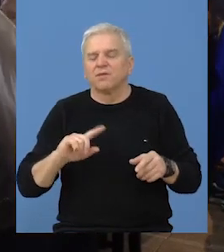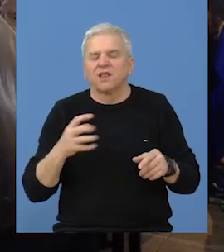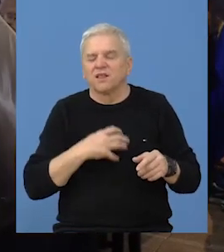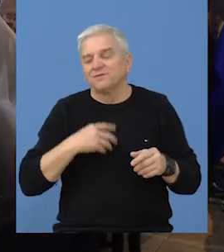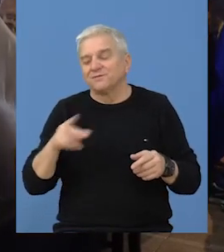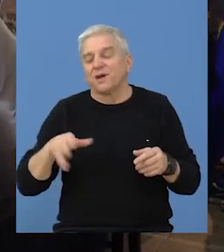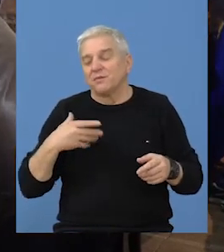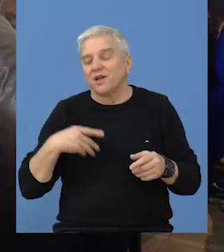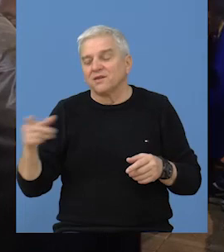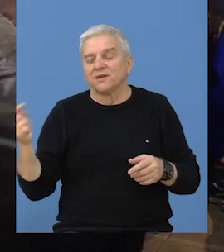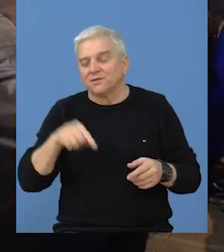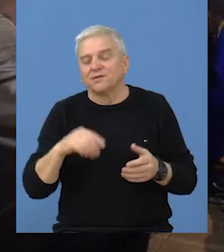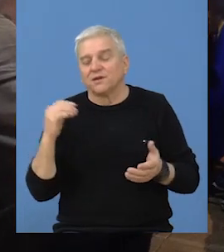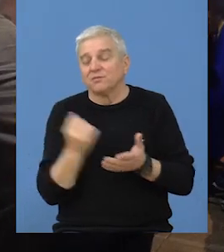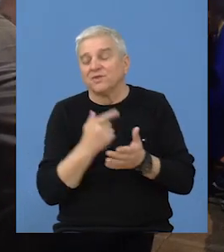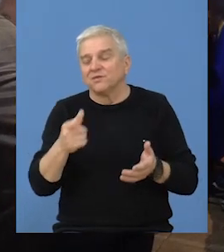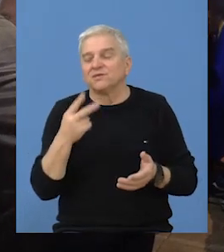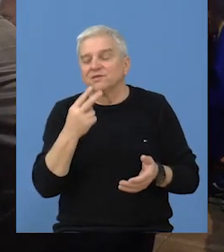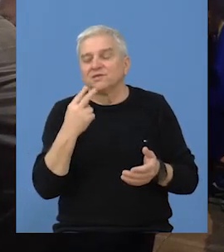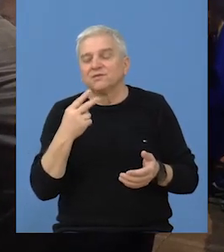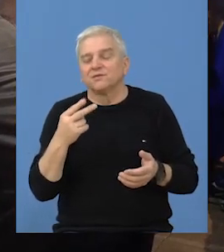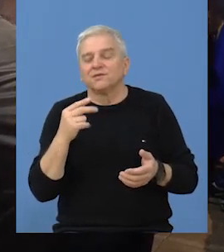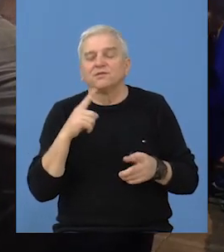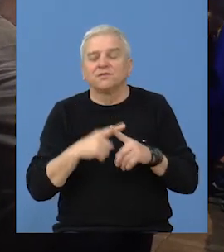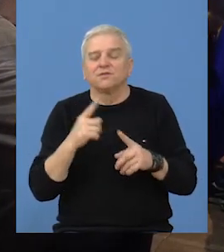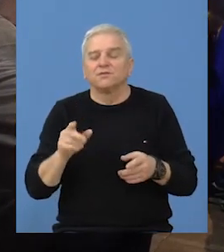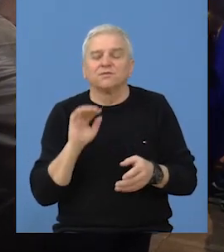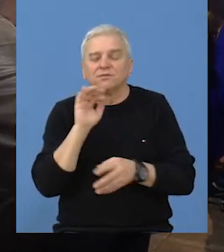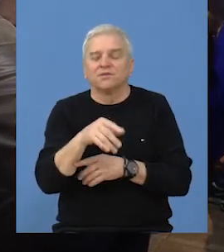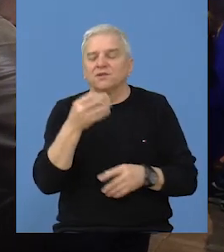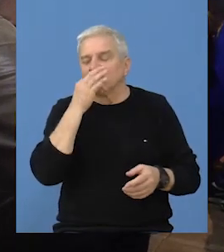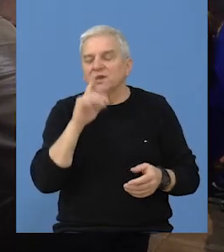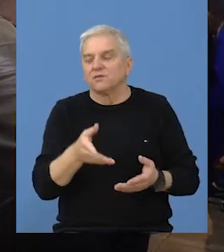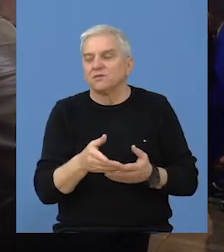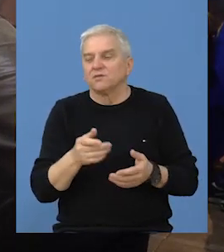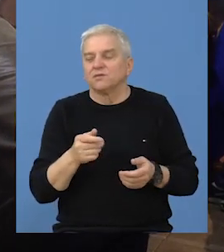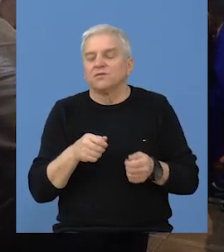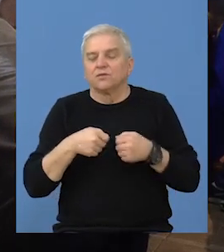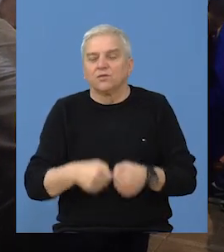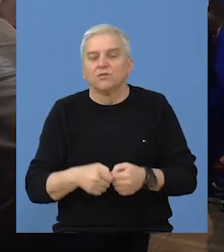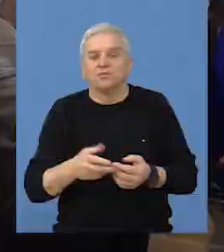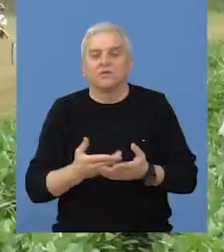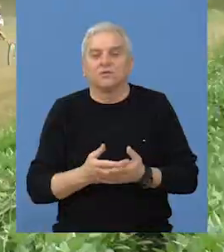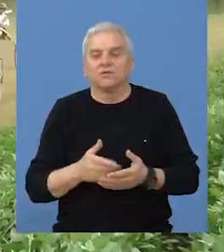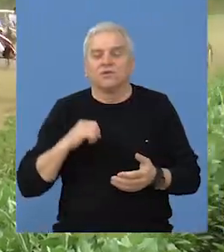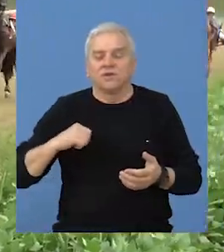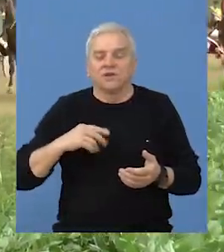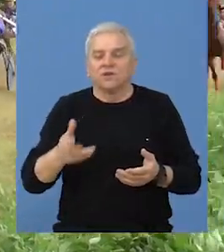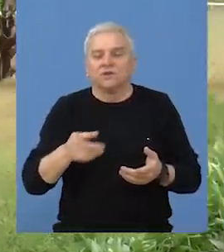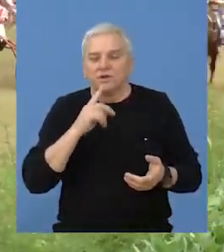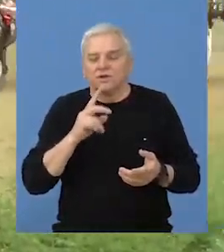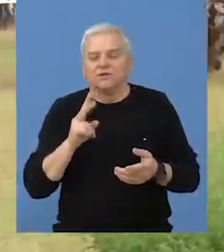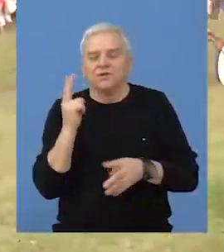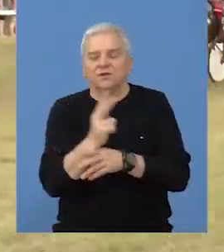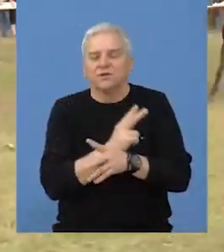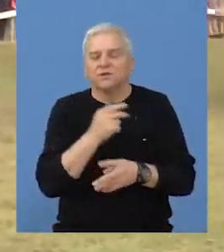možda i neprijatno mlađima da sam ja dvadesetak puta ili više najboj u klubu i u